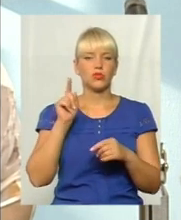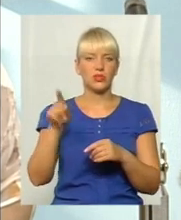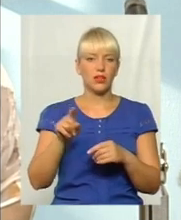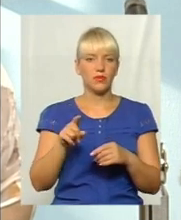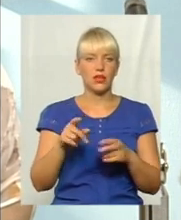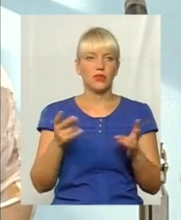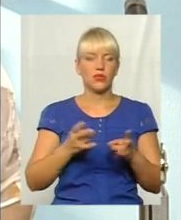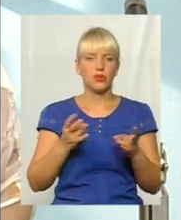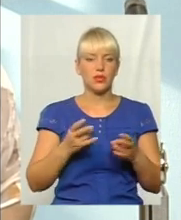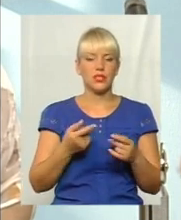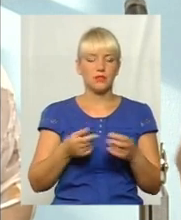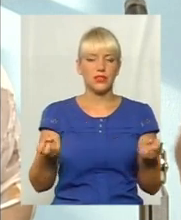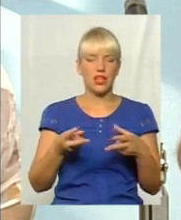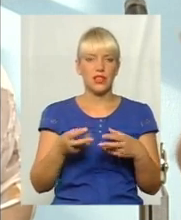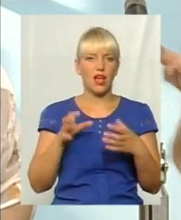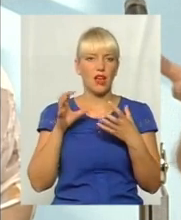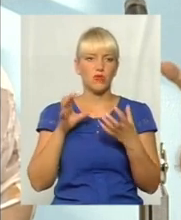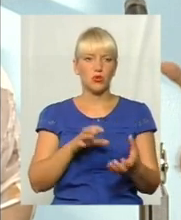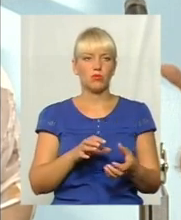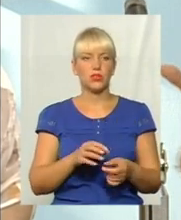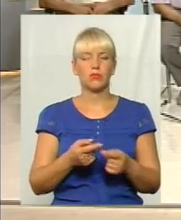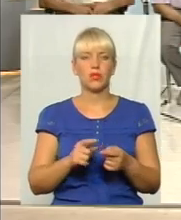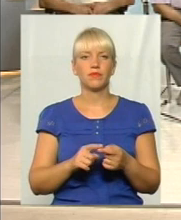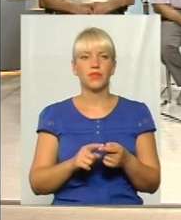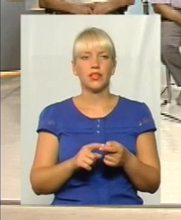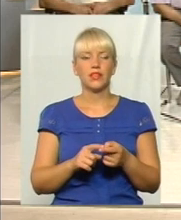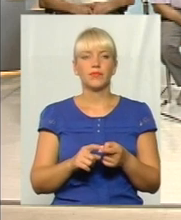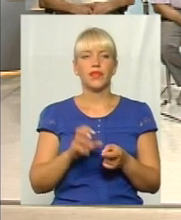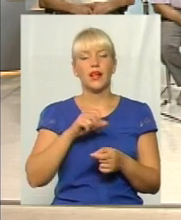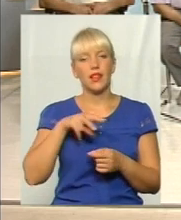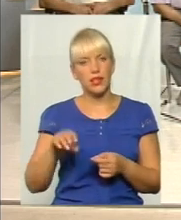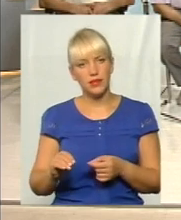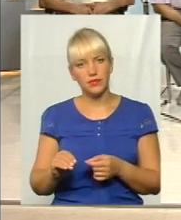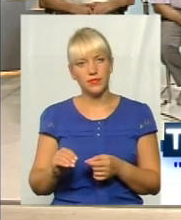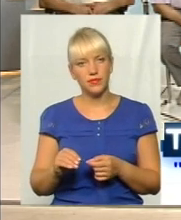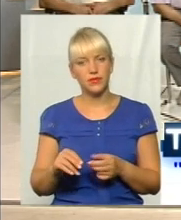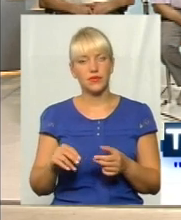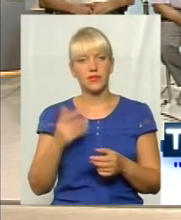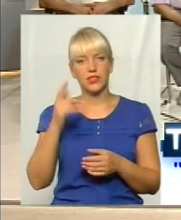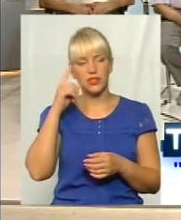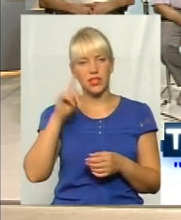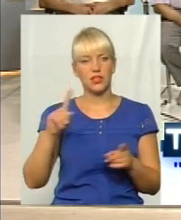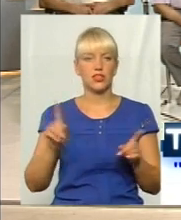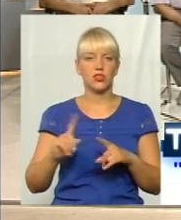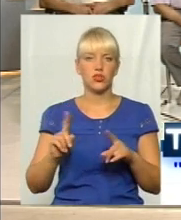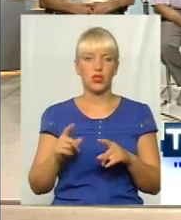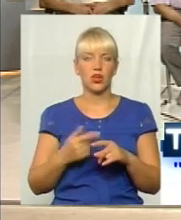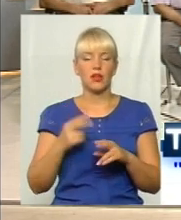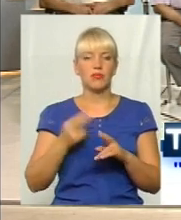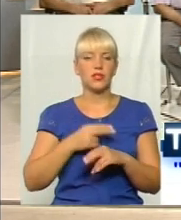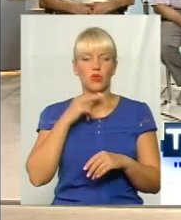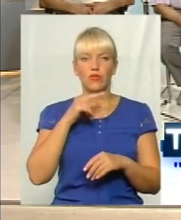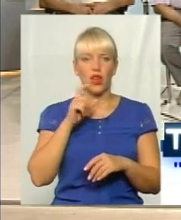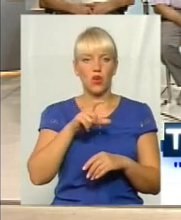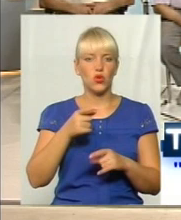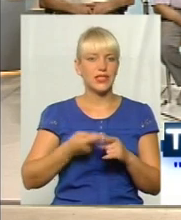все, потребуються спеціальні автобуси з підйомним пристроєм. Але, ви знаєте, що без уваги ці люди не